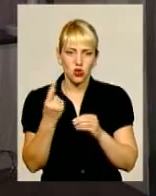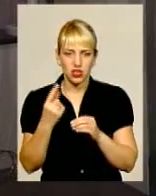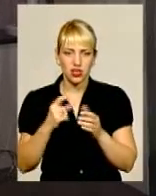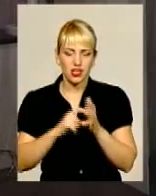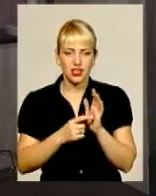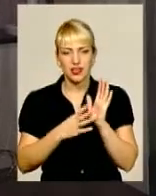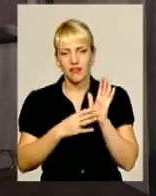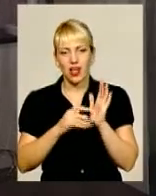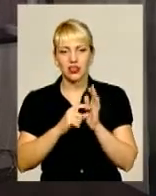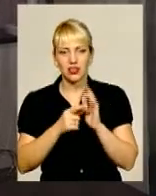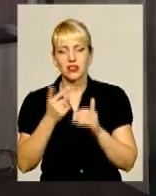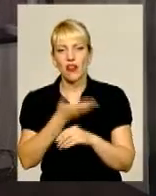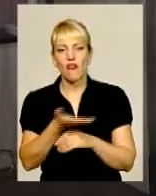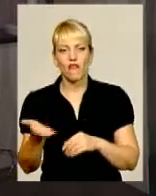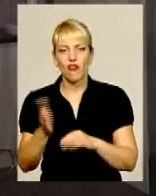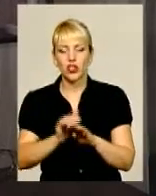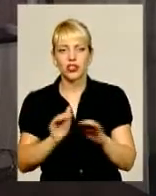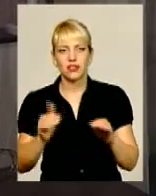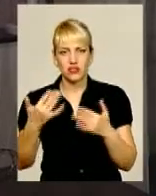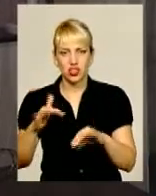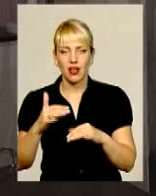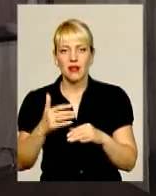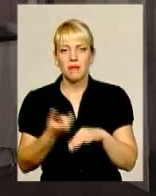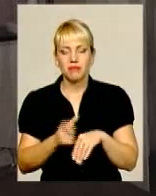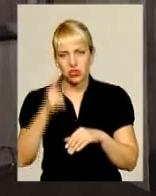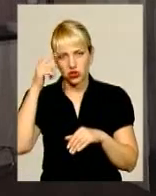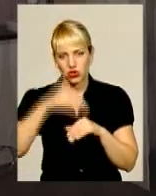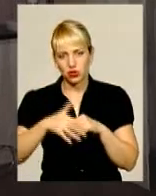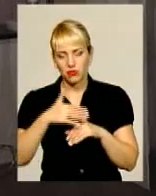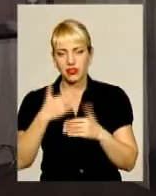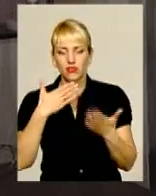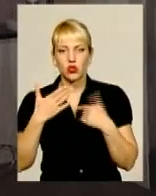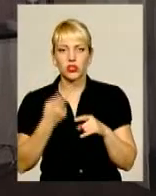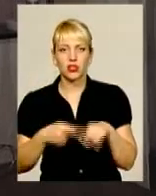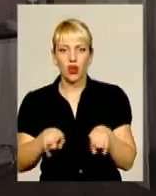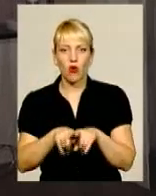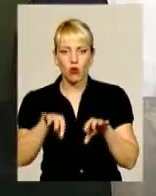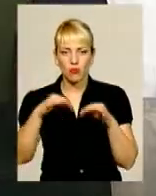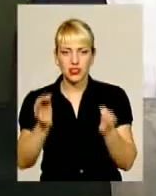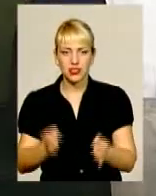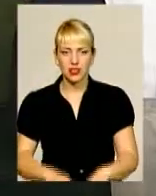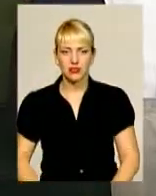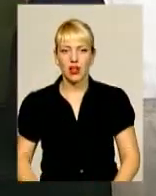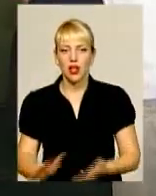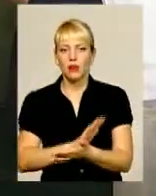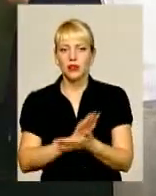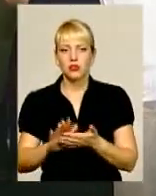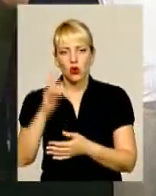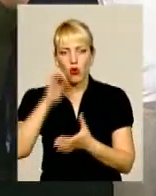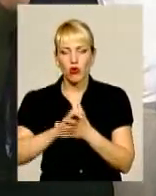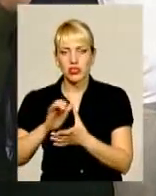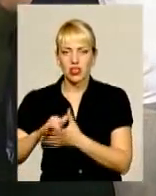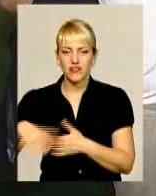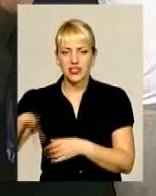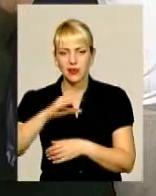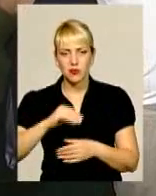-й, 9-й клас. Вони вже більше, скажімо так, з розумінням ставляться до такого мистецтва. Безкоштовно ознайомитися